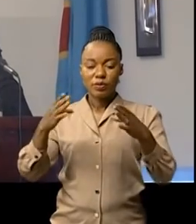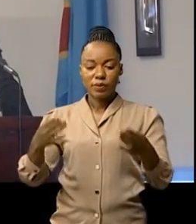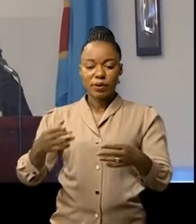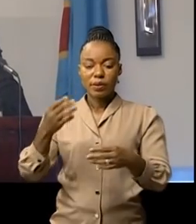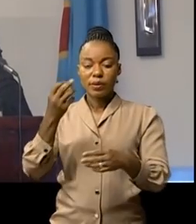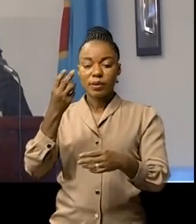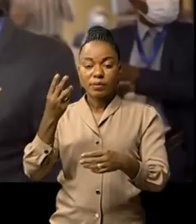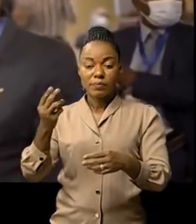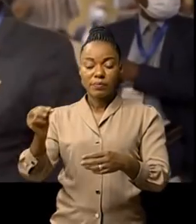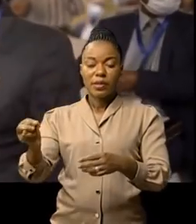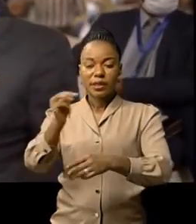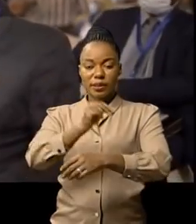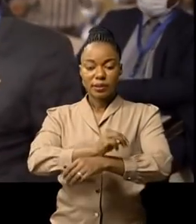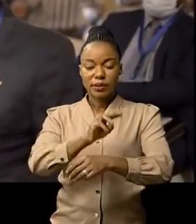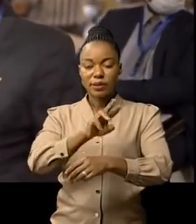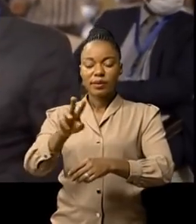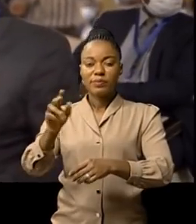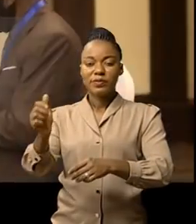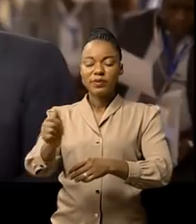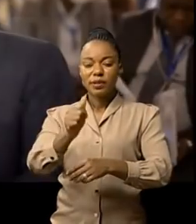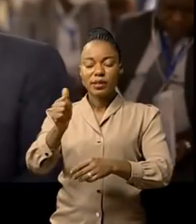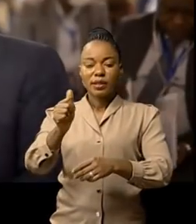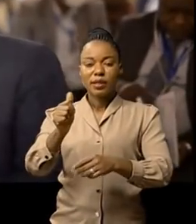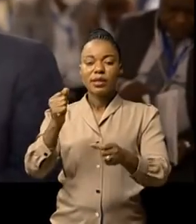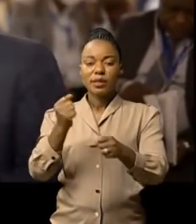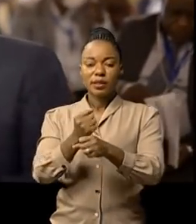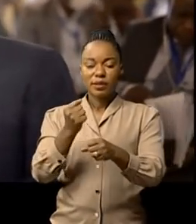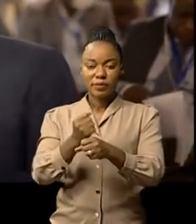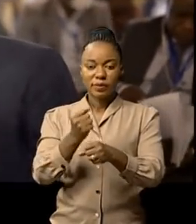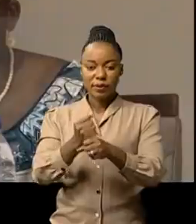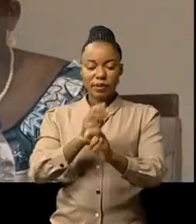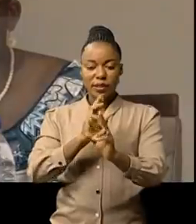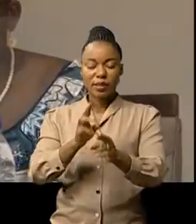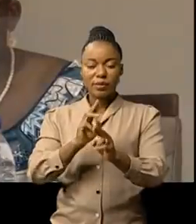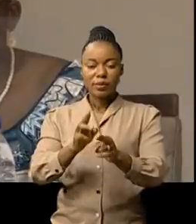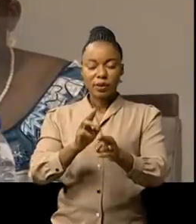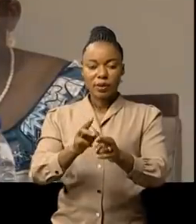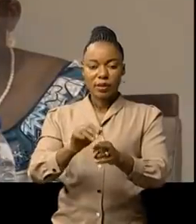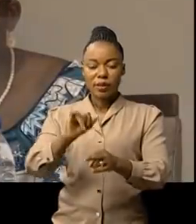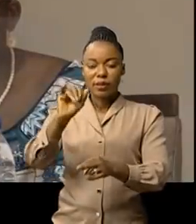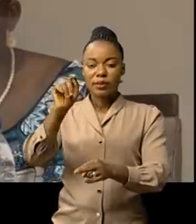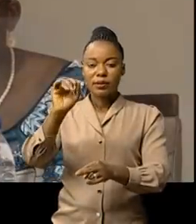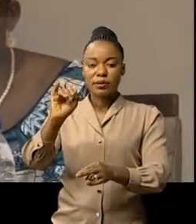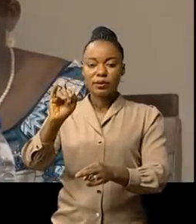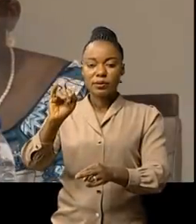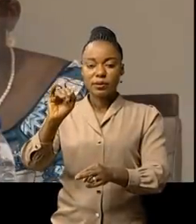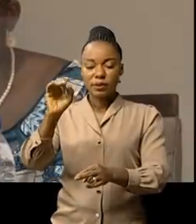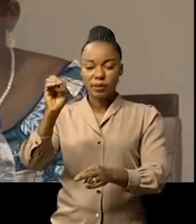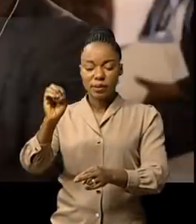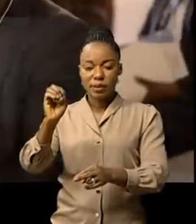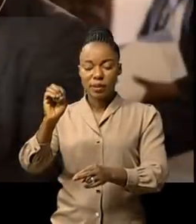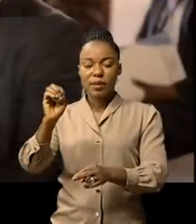septembre 2021 les travaux du lancement de la dissémination du rapport à souplis ITIER-RDC 2018